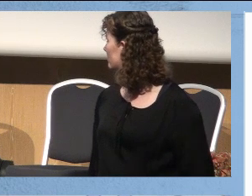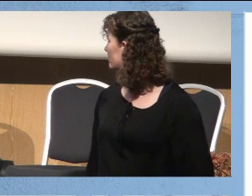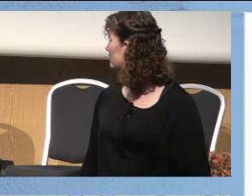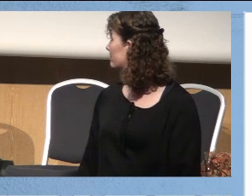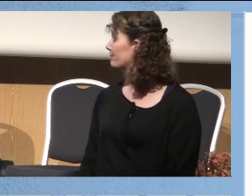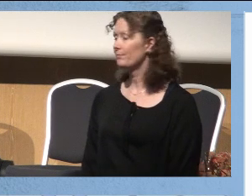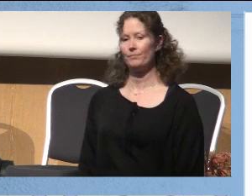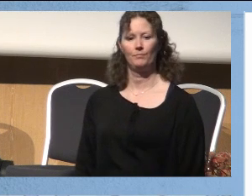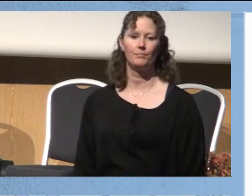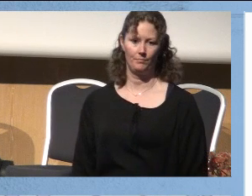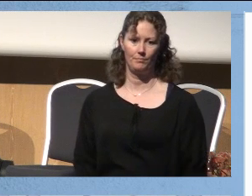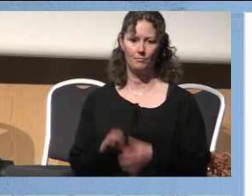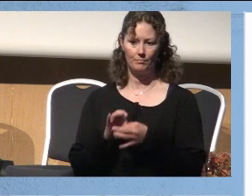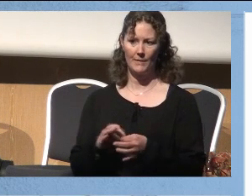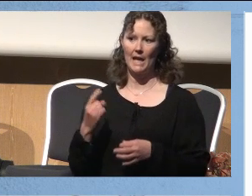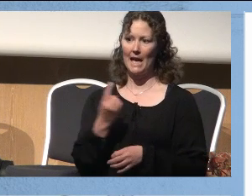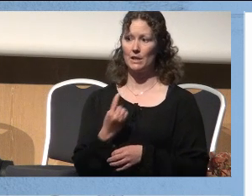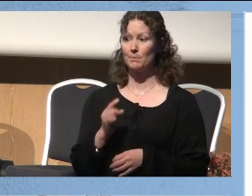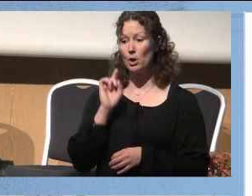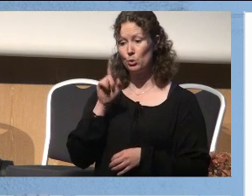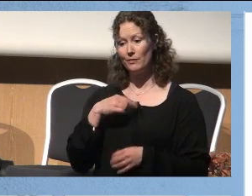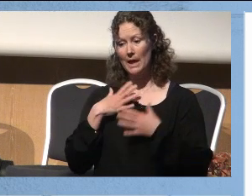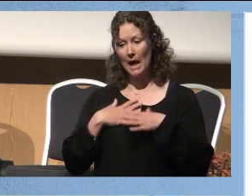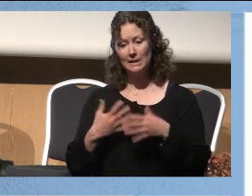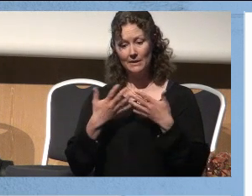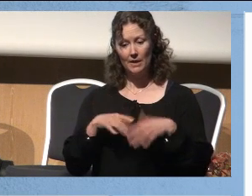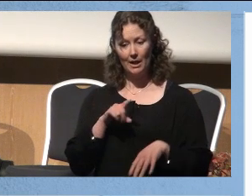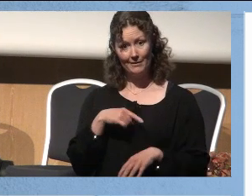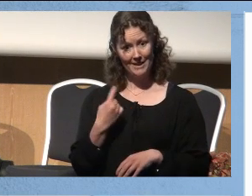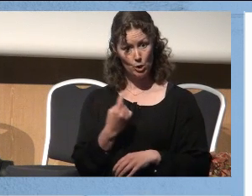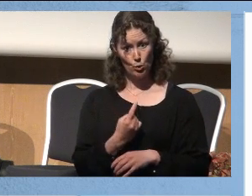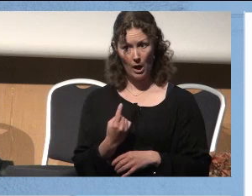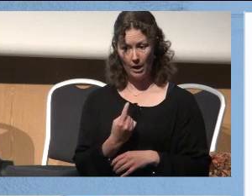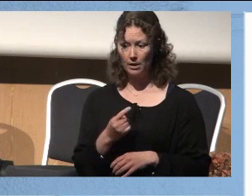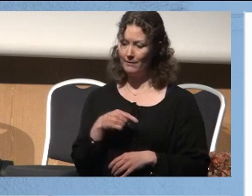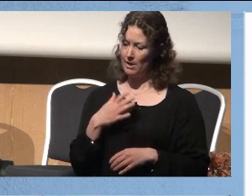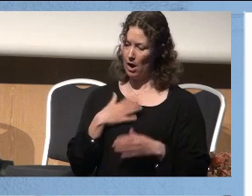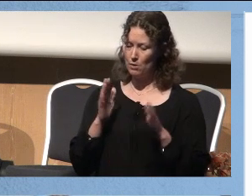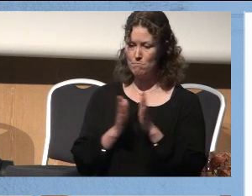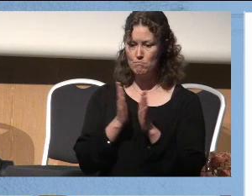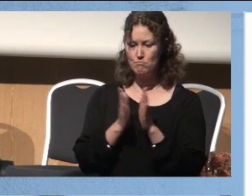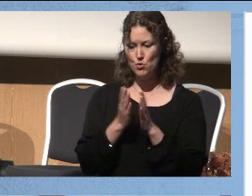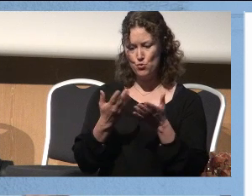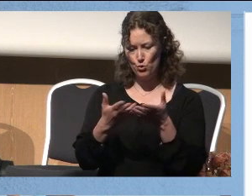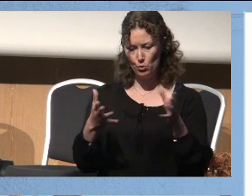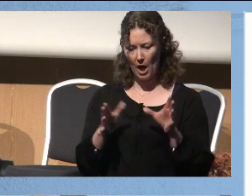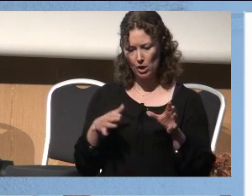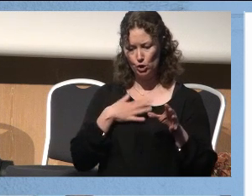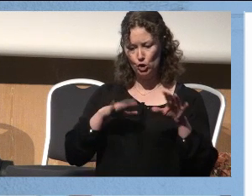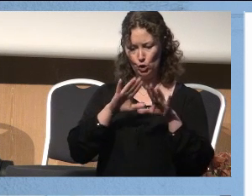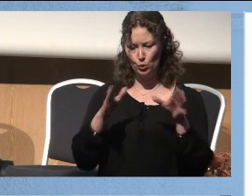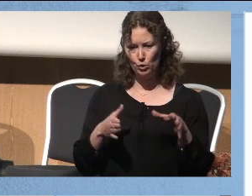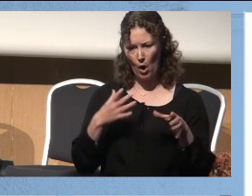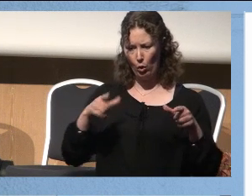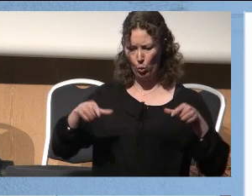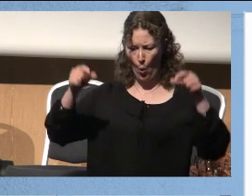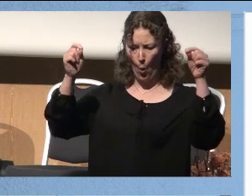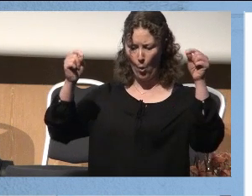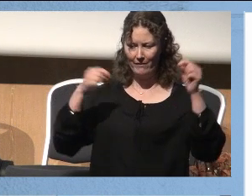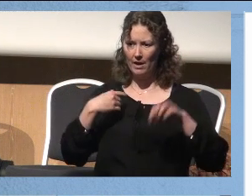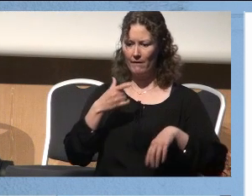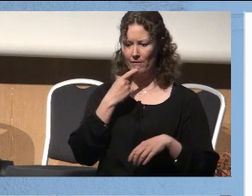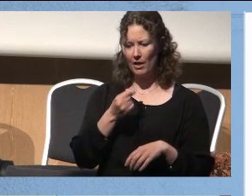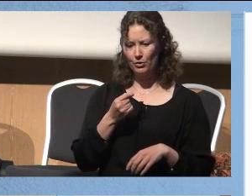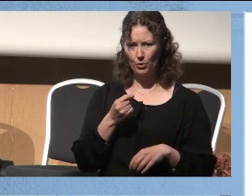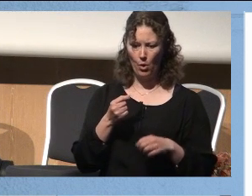Så var det dette med ensomhet, er det lurt at vi helsevesener er så alene? Vi har en mur rundt alle sykehusene våre, alle sykehusene har tårn, vi er vant til å holde